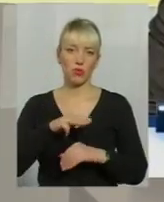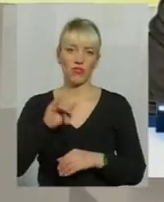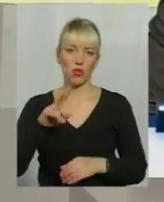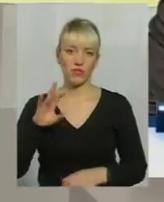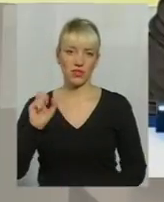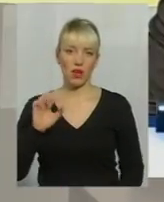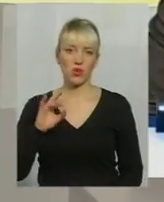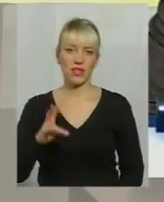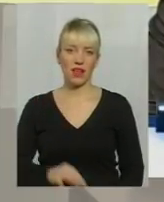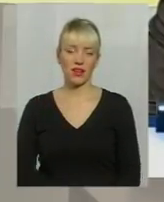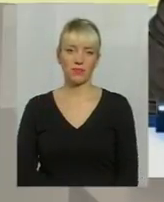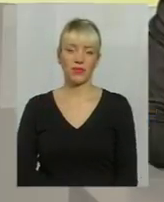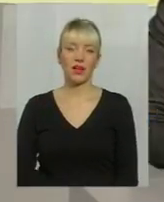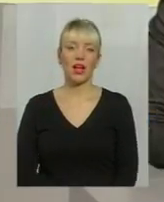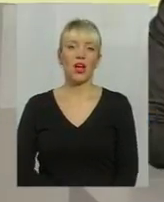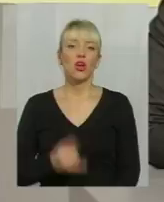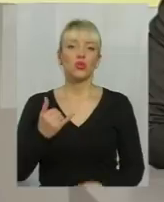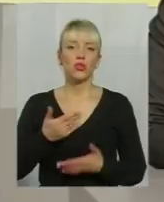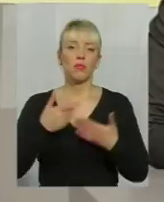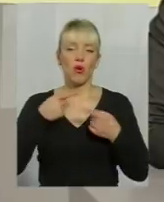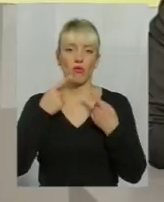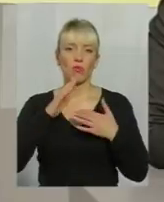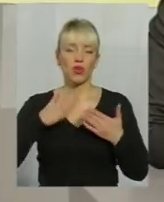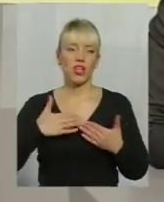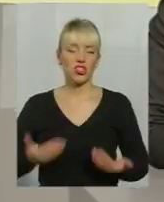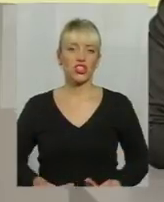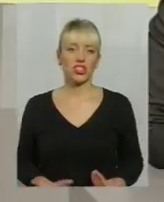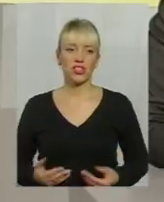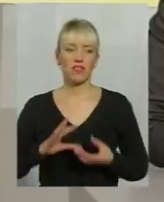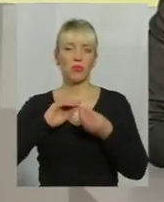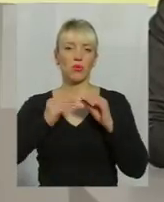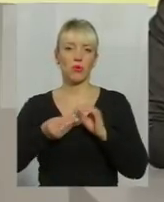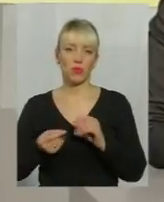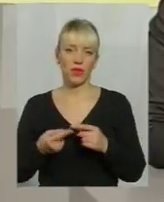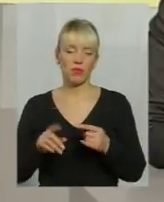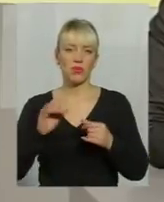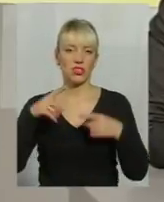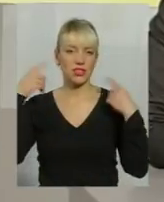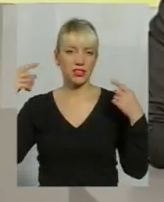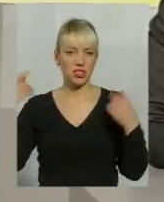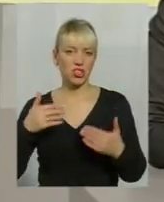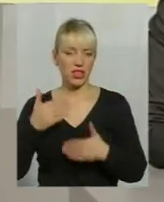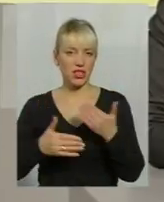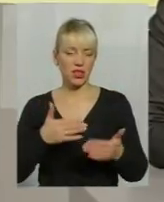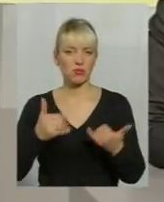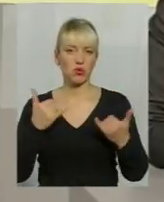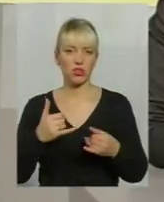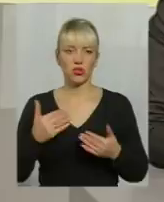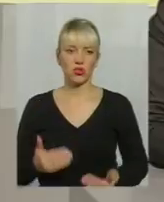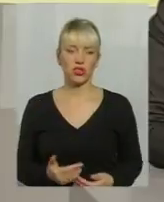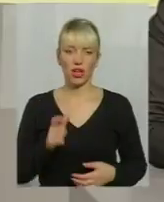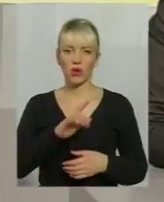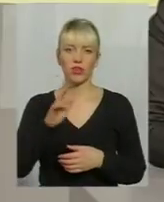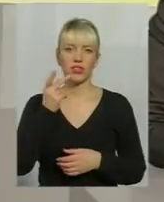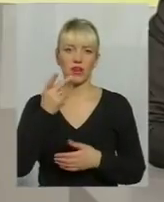мову Оксана Фіновська. А говоримо сьогодні про наше життя і про наші проблеми. Через скажений темп сучасного життя люди не завжди